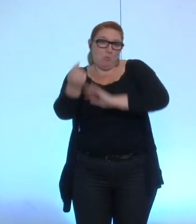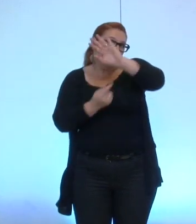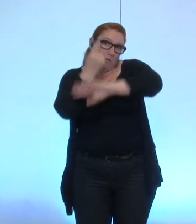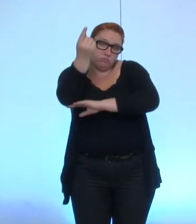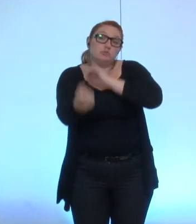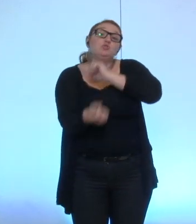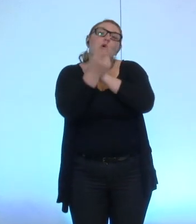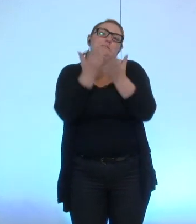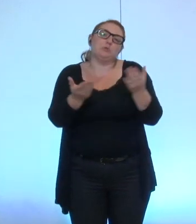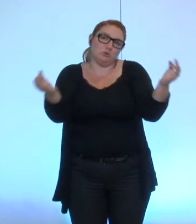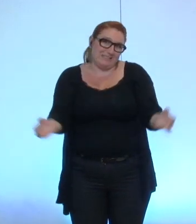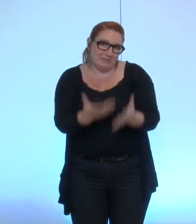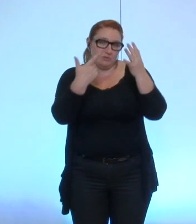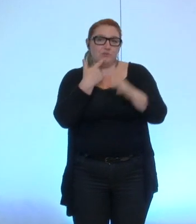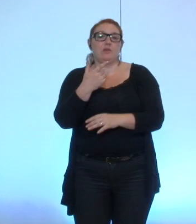sauf exception et donc